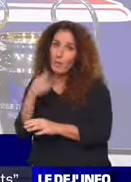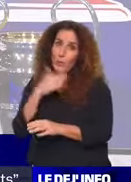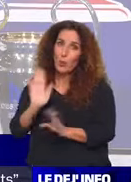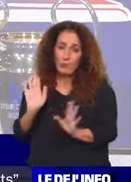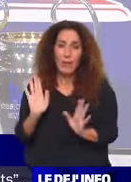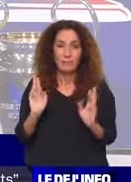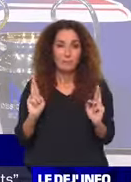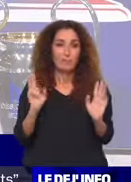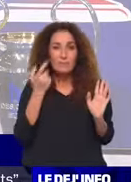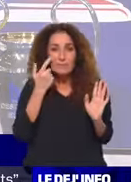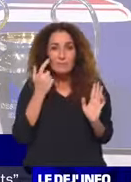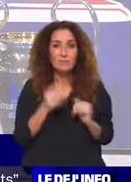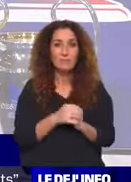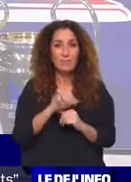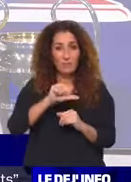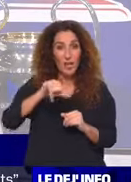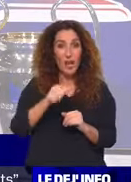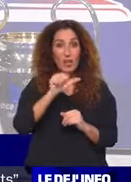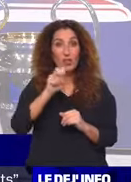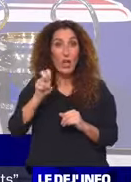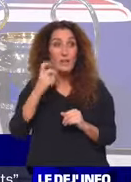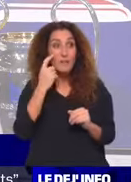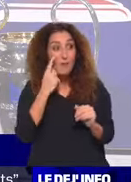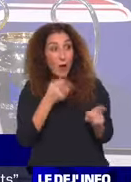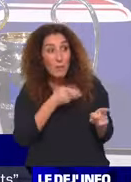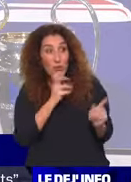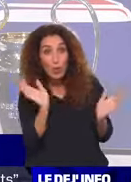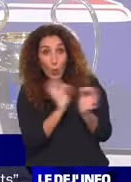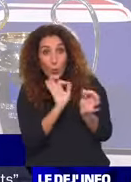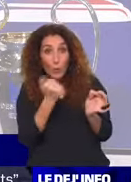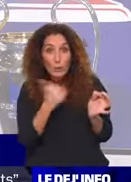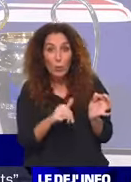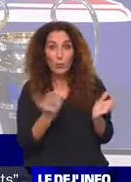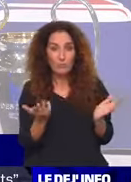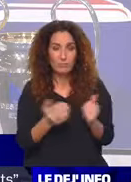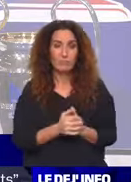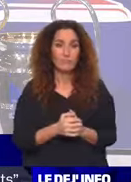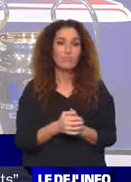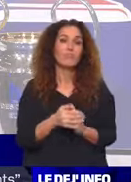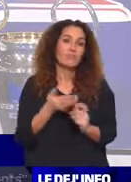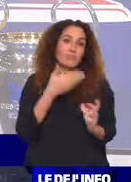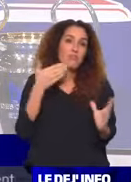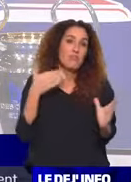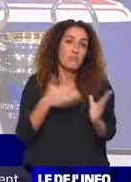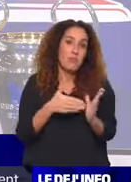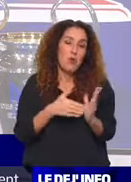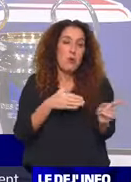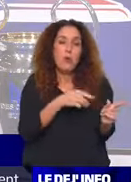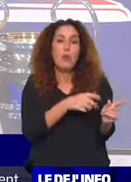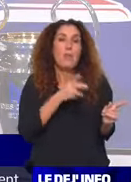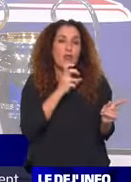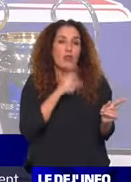l'Ajax d'Amsterdam va se retrouver sur la route du Paris Saint-Germain. On va dire que c'est l'adversaire le mieux coté pour le PSG,